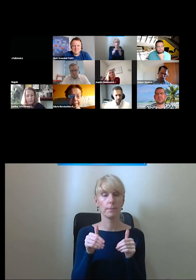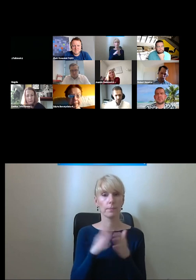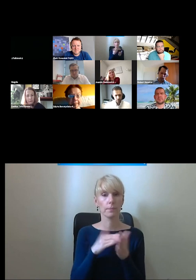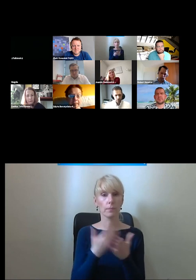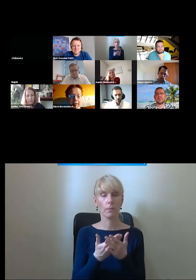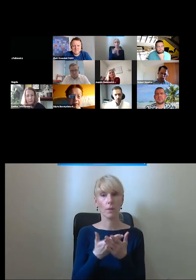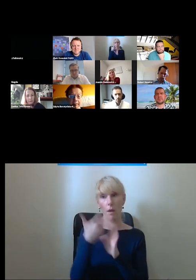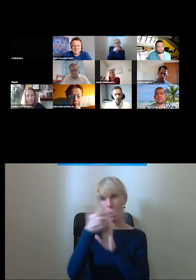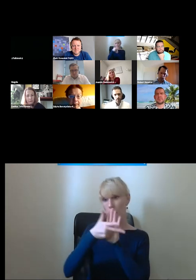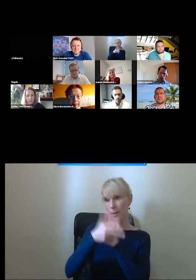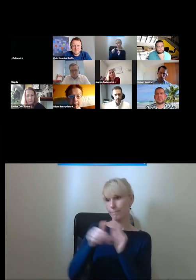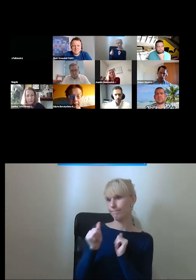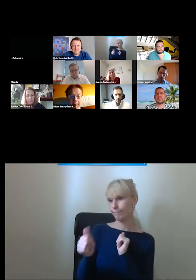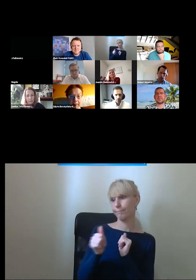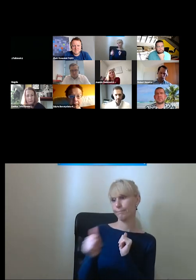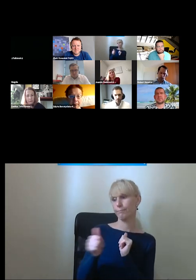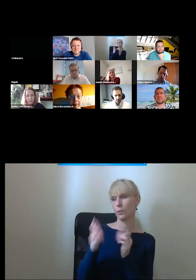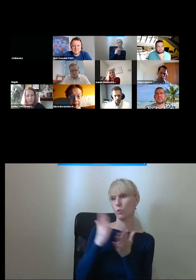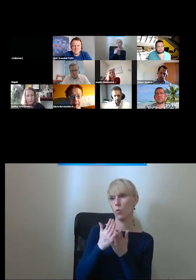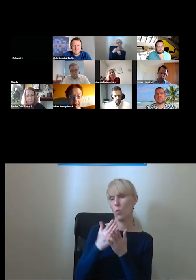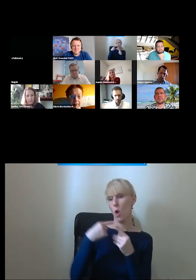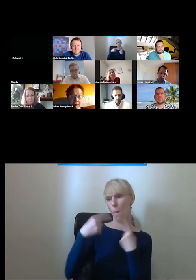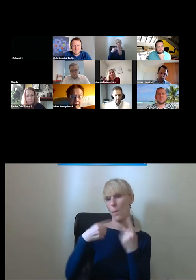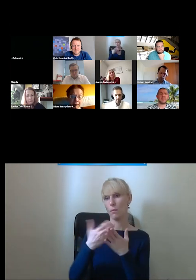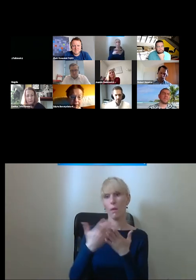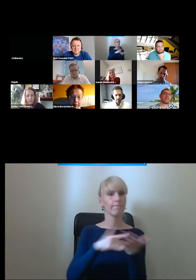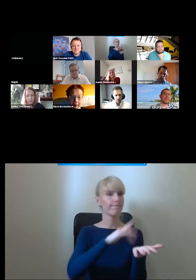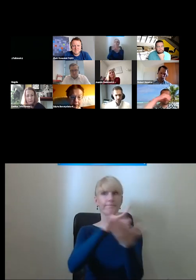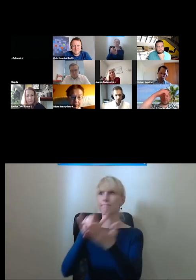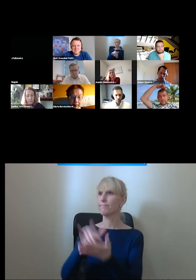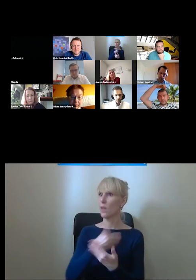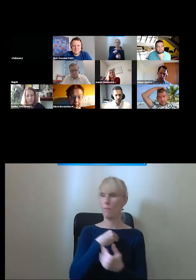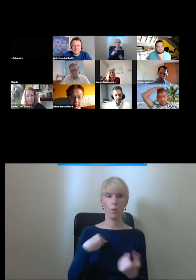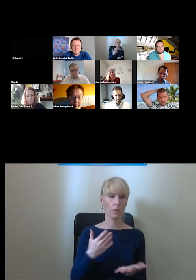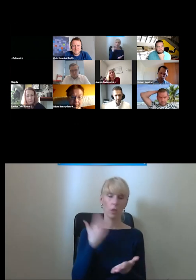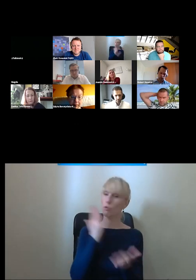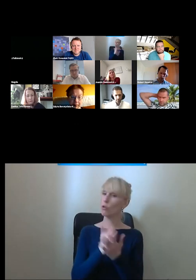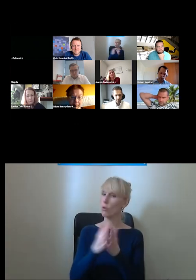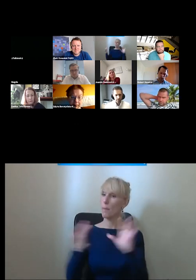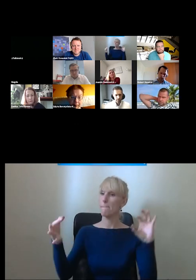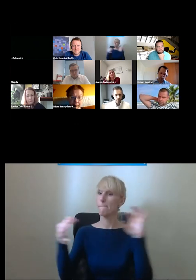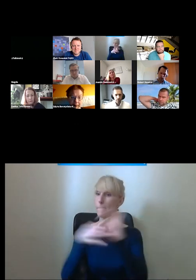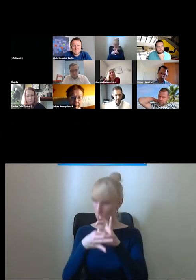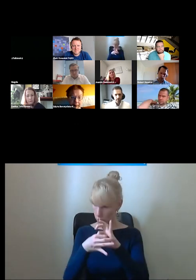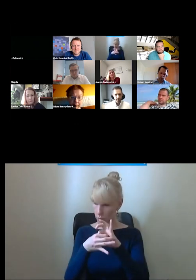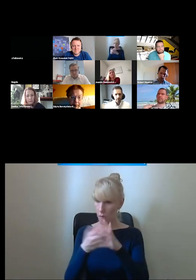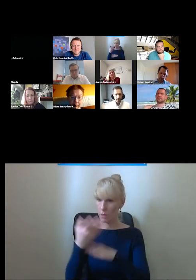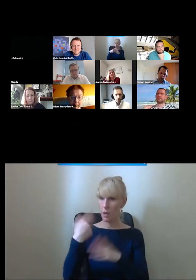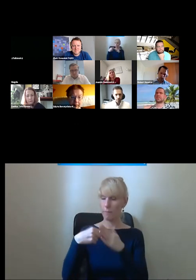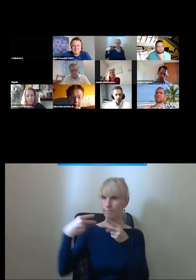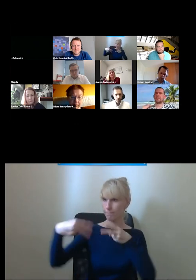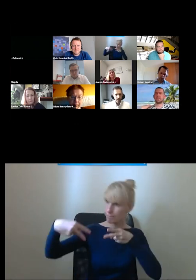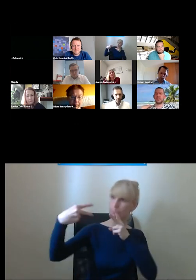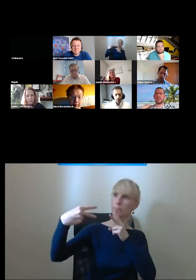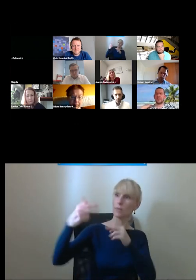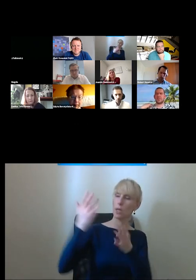i tylko przycisk do operatora ten operator może być gdziekolwiek w Polsce wystarczy że ma połączenie wizualne i